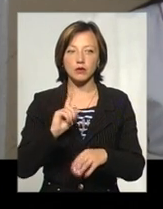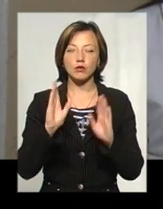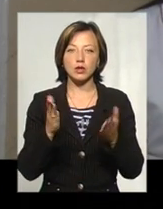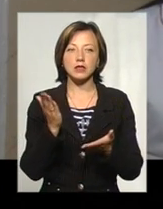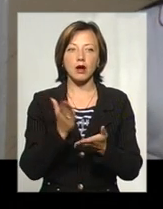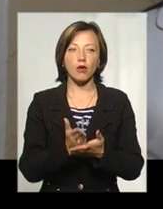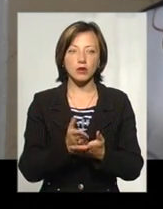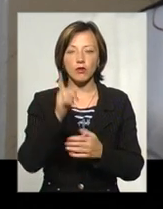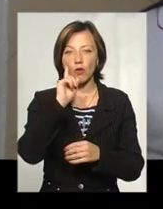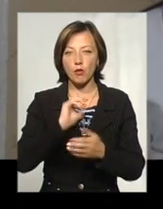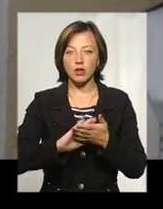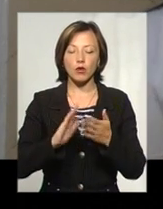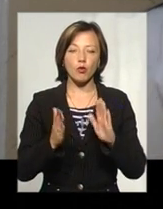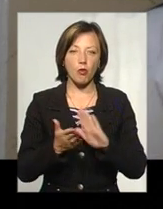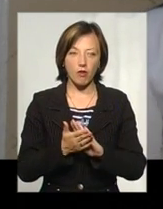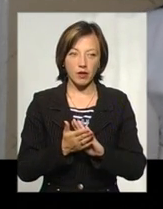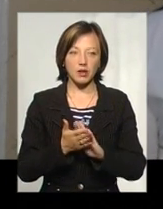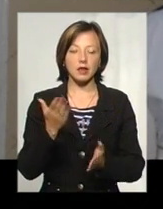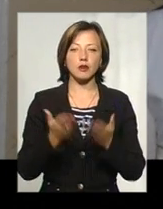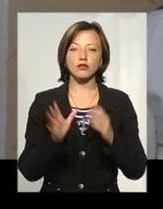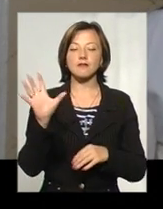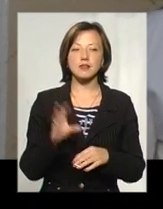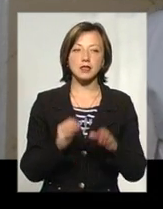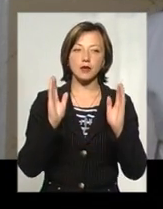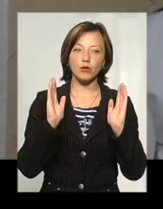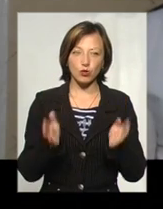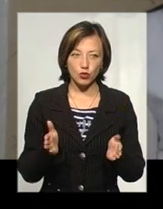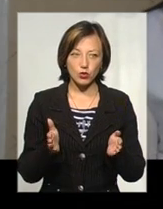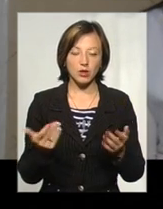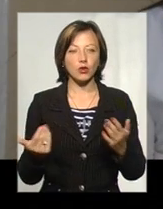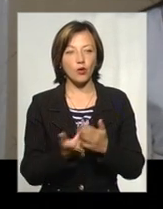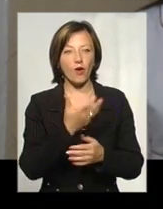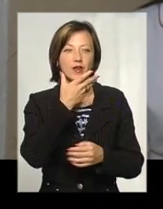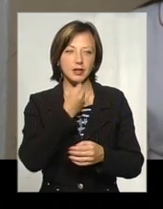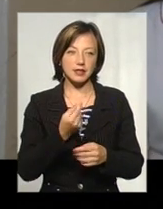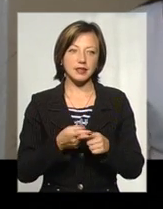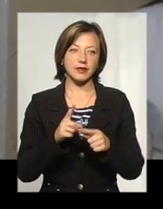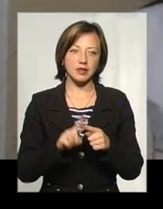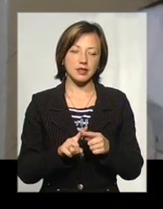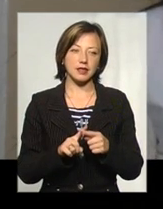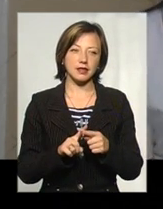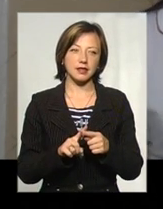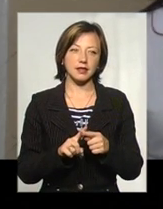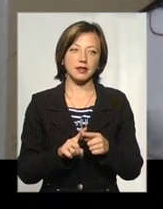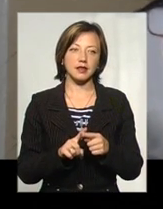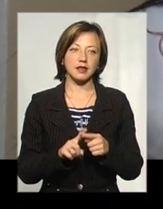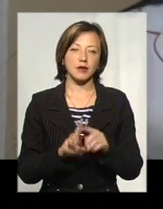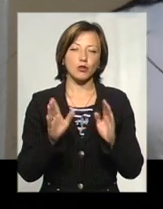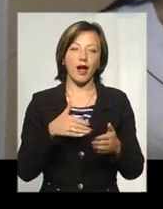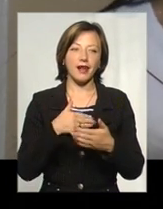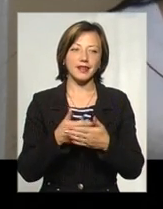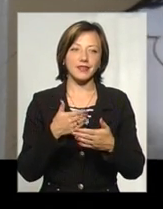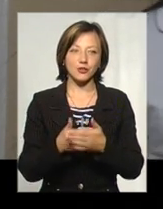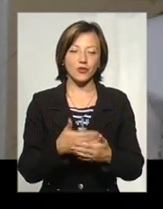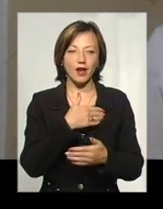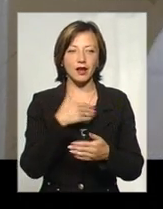в комфортних умовах, якщо все буде нове, красиве, це просто буде активізувати і